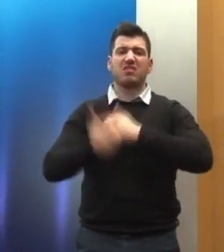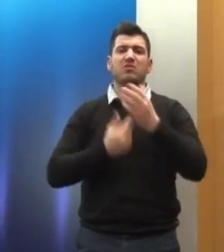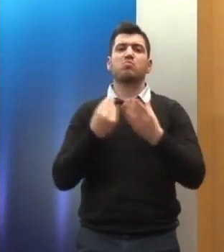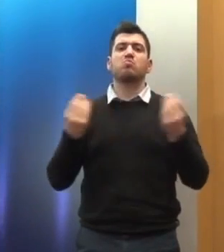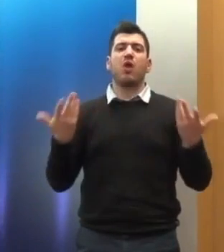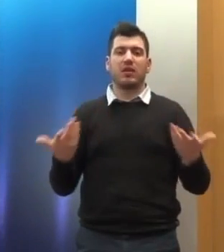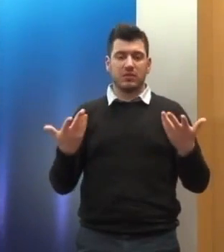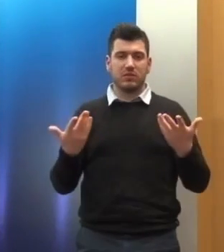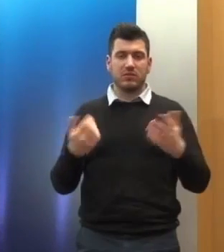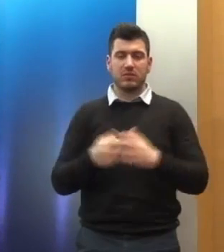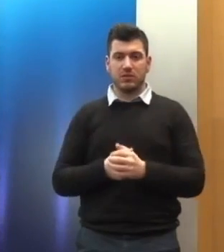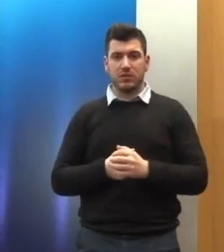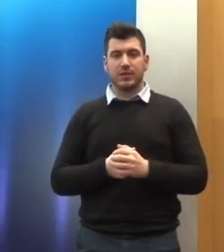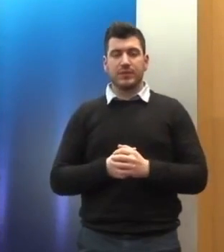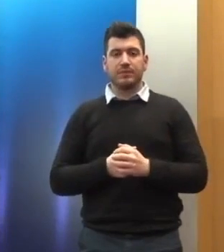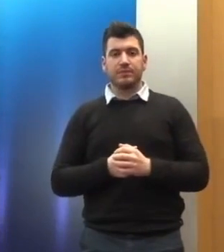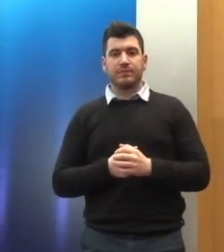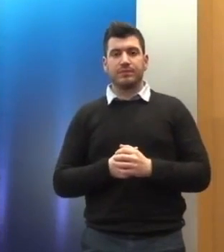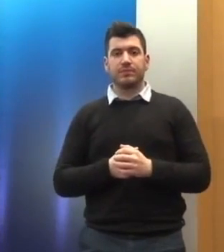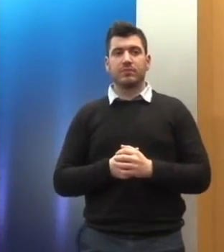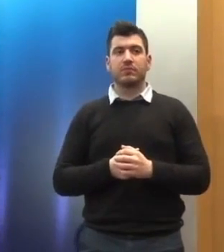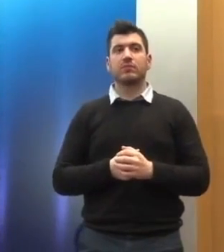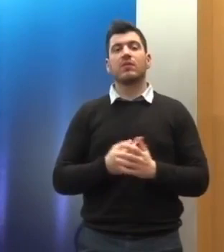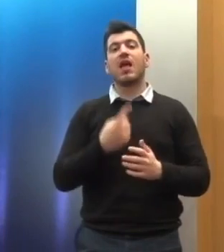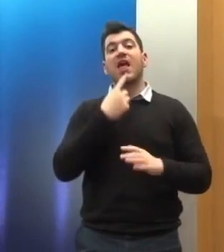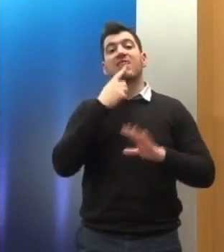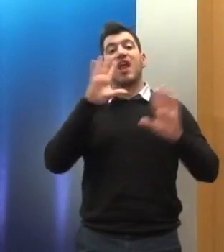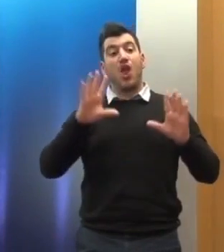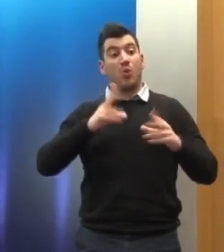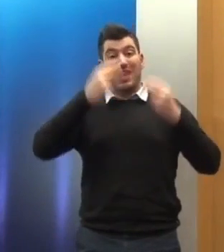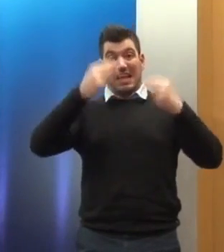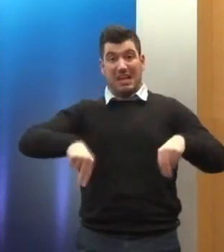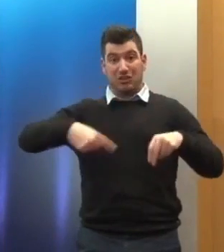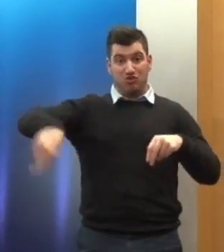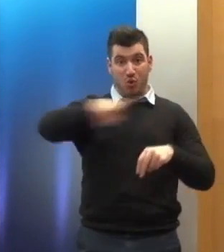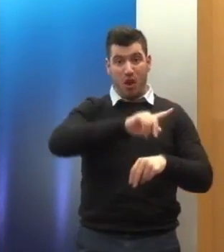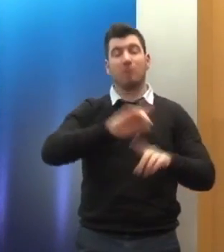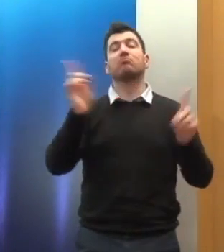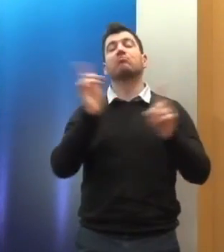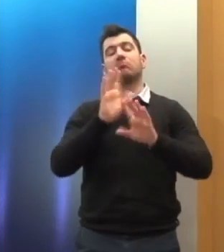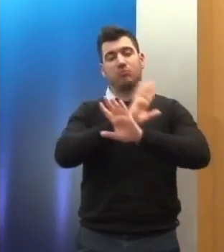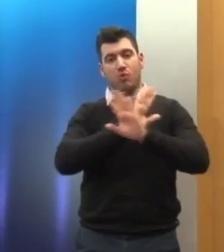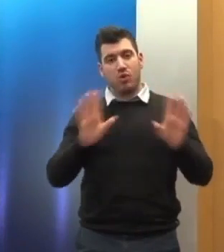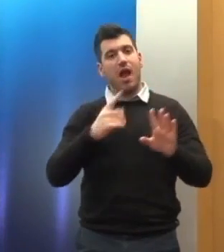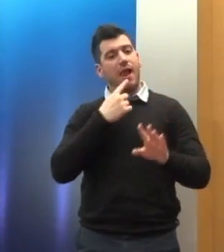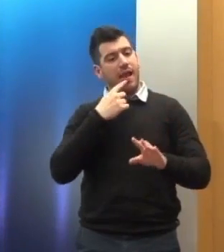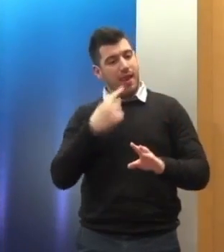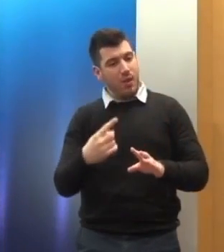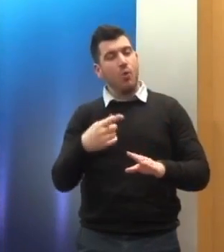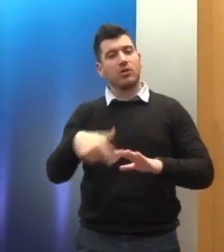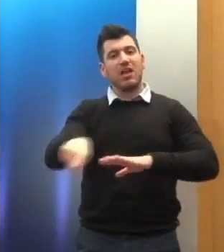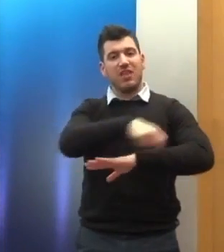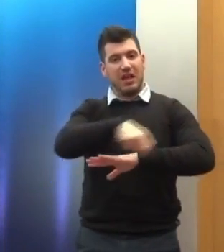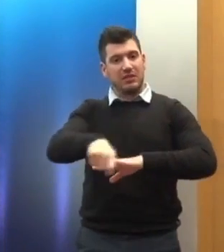πιλωτικές αποφάσεις του δικαστηρίου. Δεν λέω ότι είναι πανάκια, δεν λέω ότι το πρόβλημα έχει λυθεί σε καμία περίπτωση. Εκείνο το οποίο όμως λέω είναι